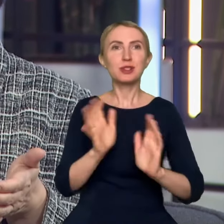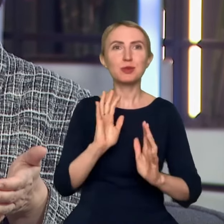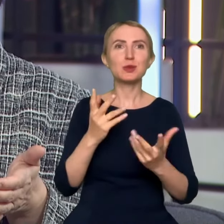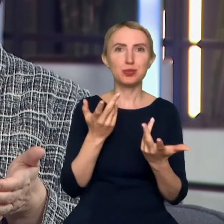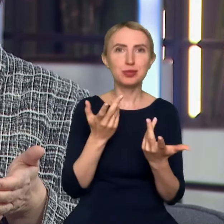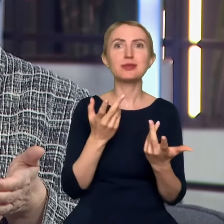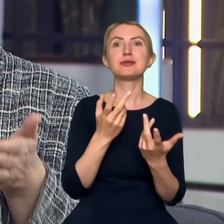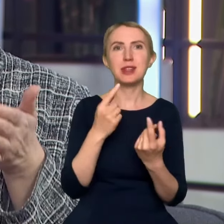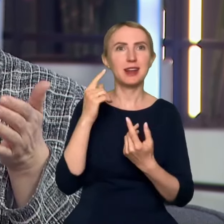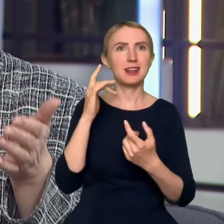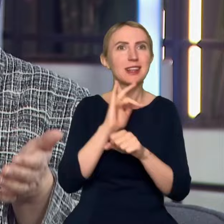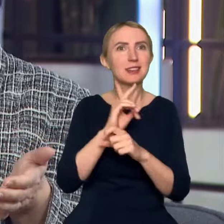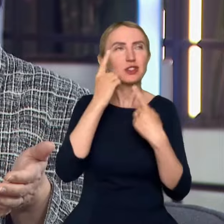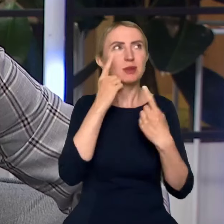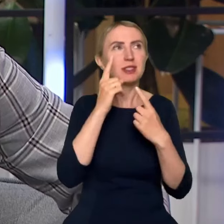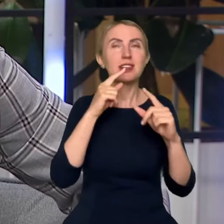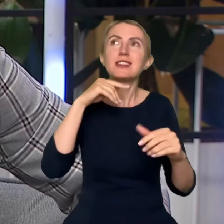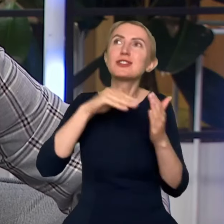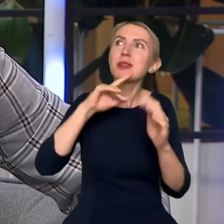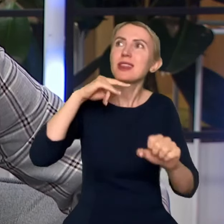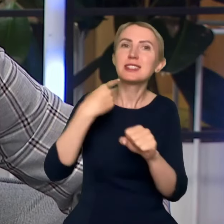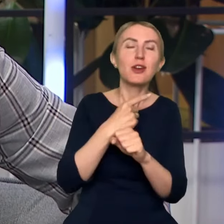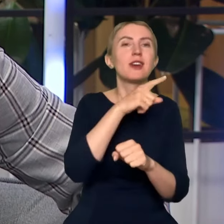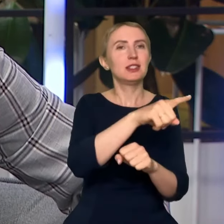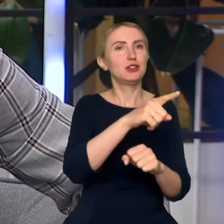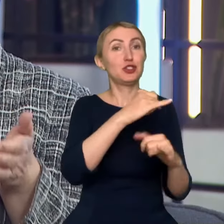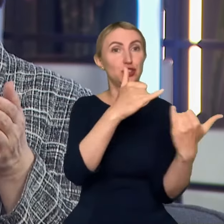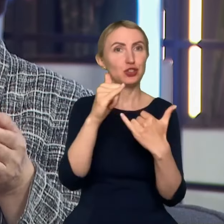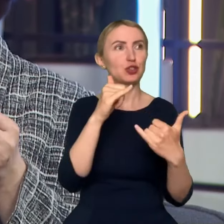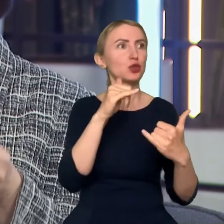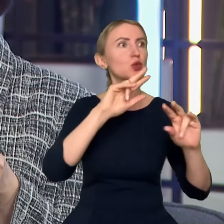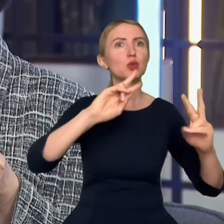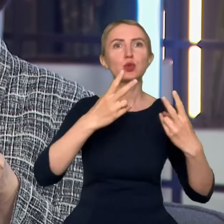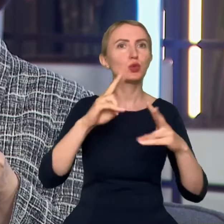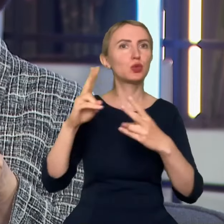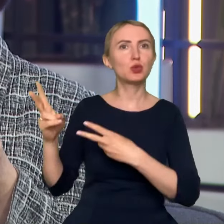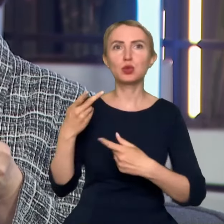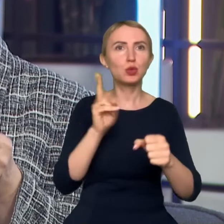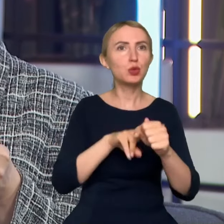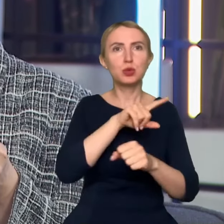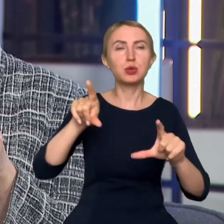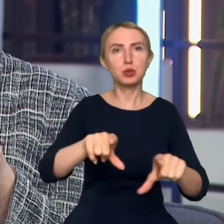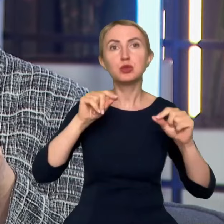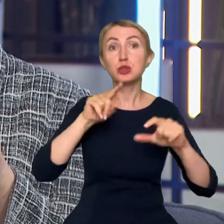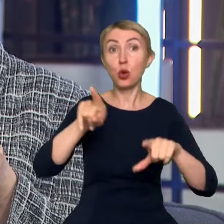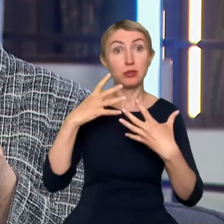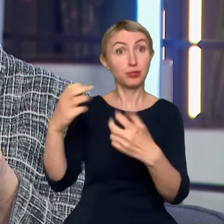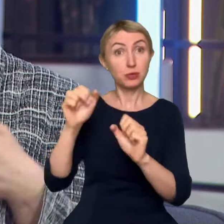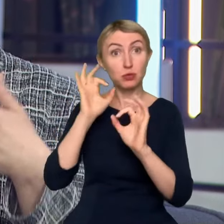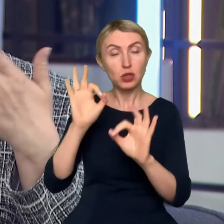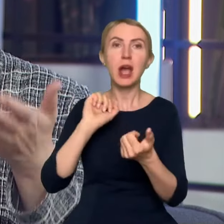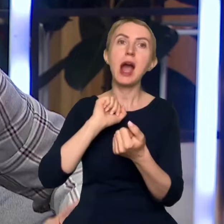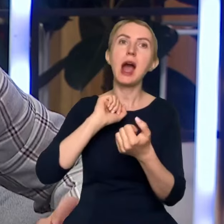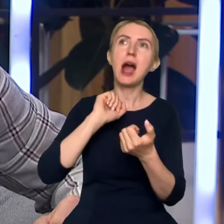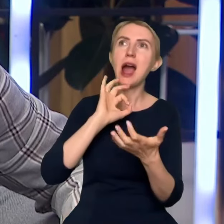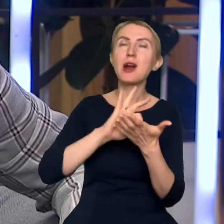które źródło wybierzemy, czy ono jest dostępne dla innych czytelników, czy ono jest weryfikowalne. A co, jeżeli przy danej sprawie mamy dwa punkty widzenia?